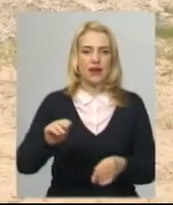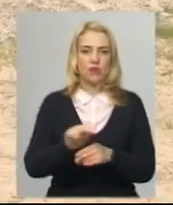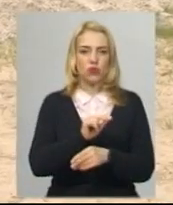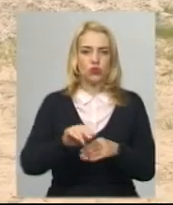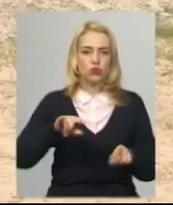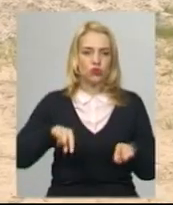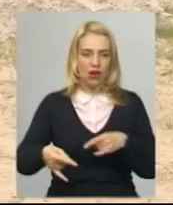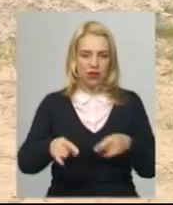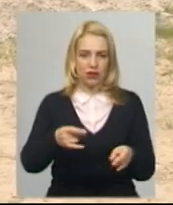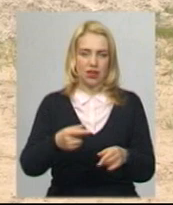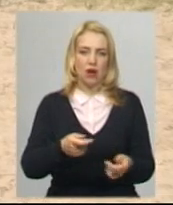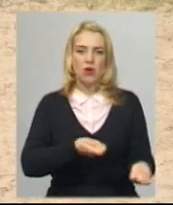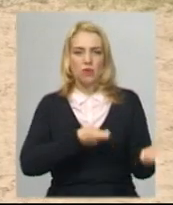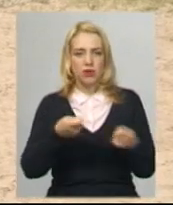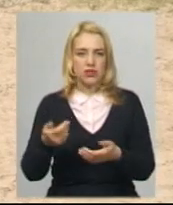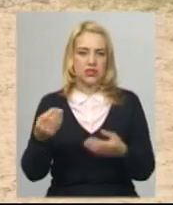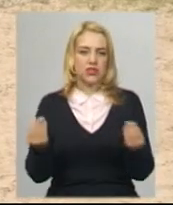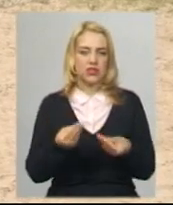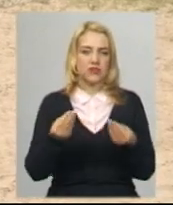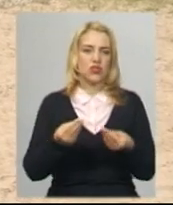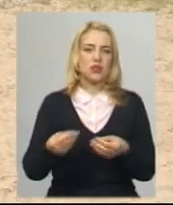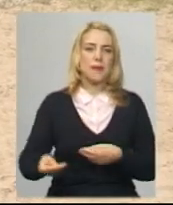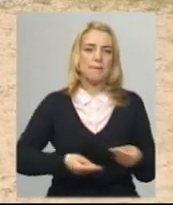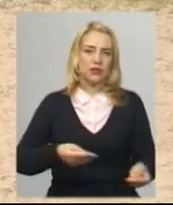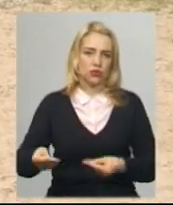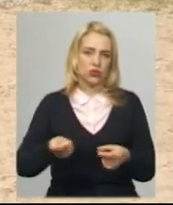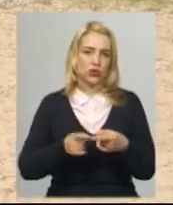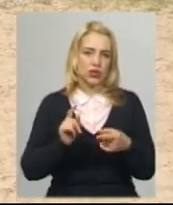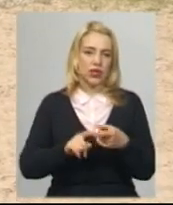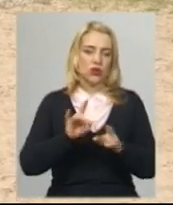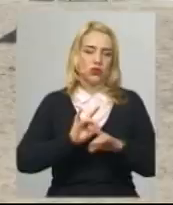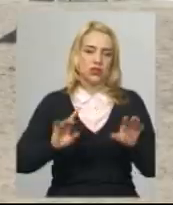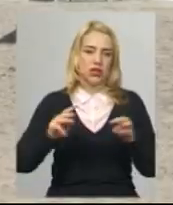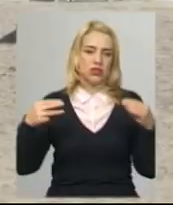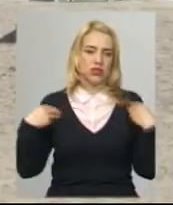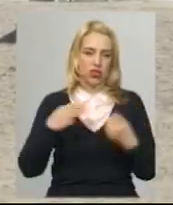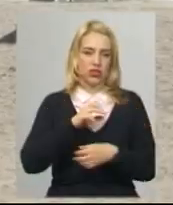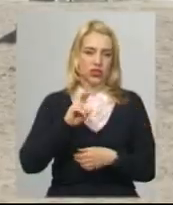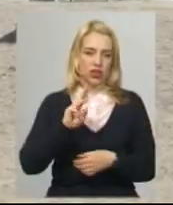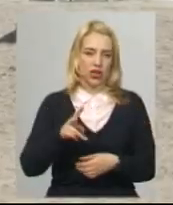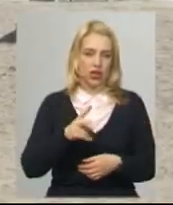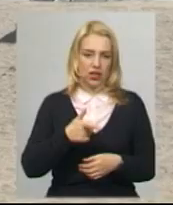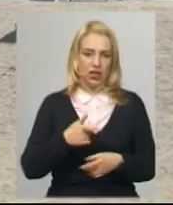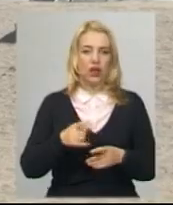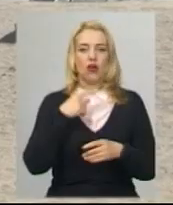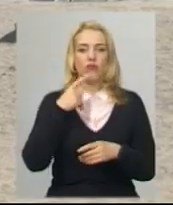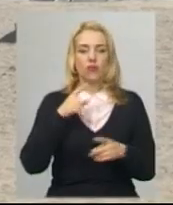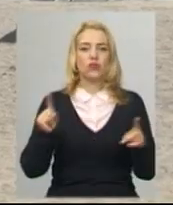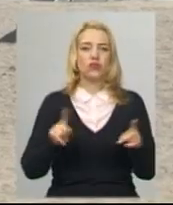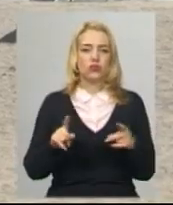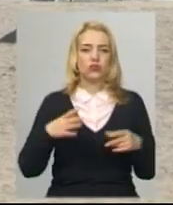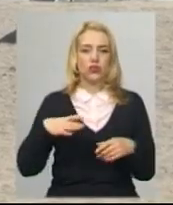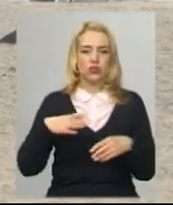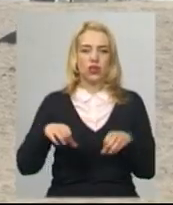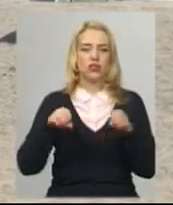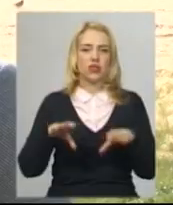свіжого піску для оновлення зони відпочинку. Каже начальник управління житлово-комунального господарства Василь Новачок. Додає, чекають рішення Кабміну щодо